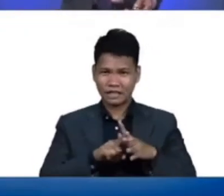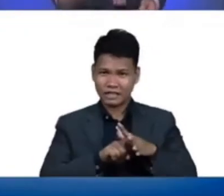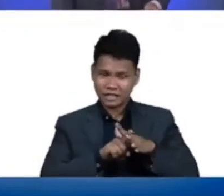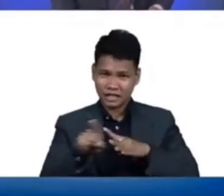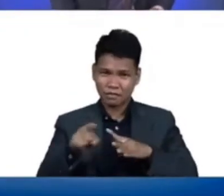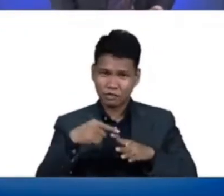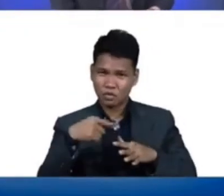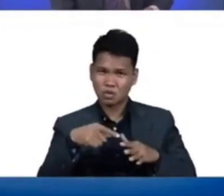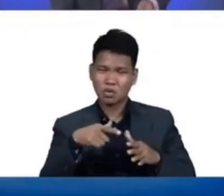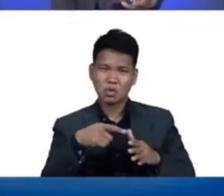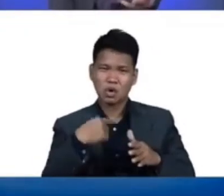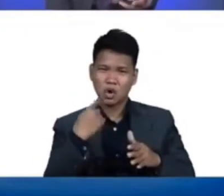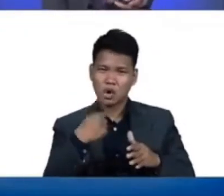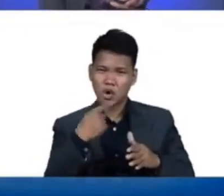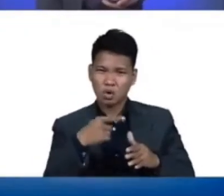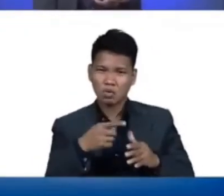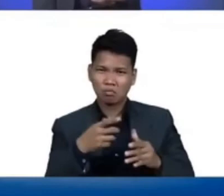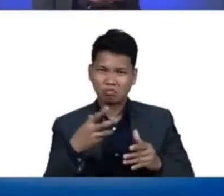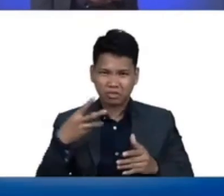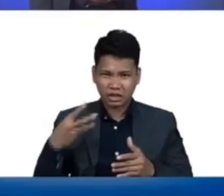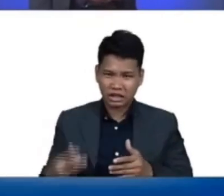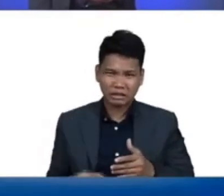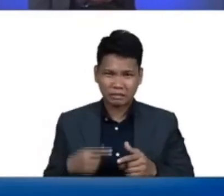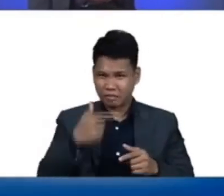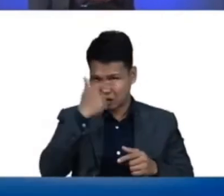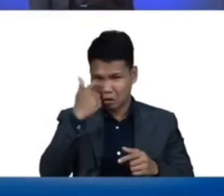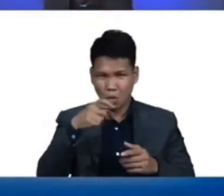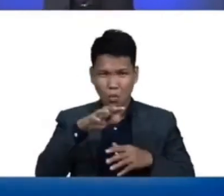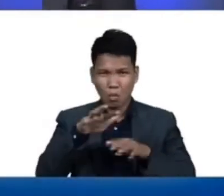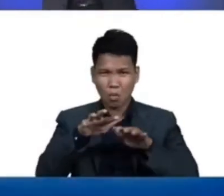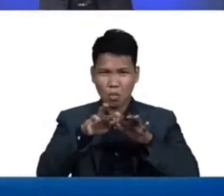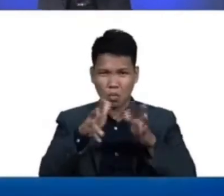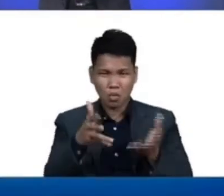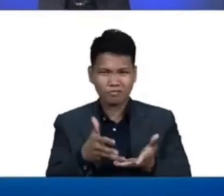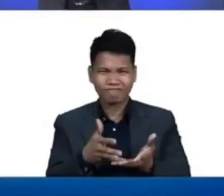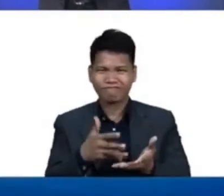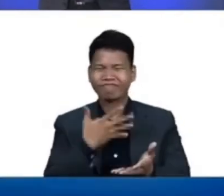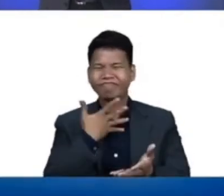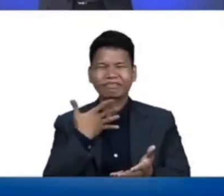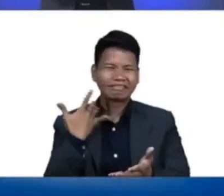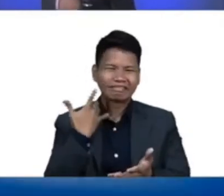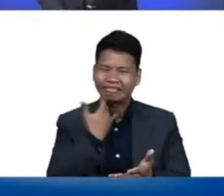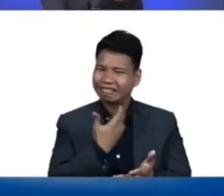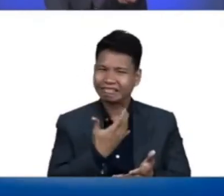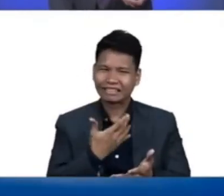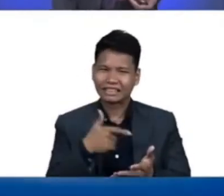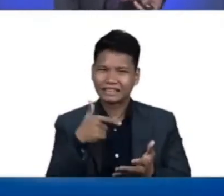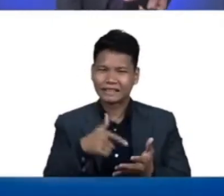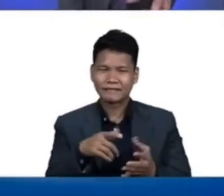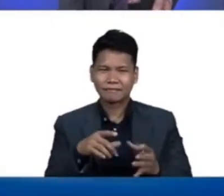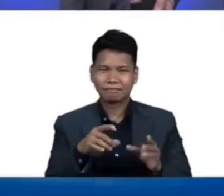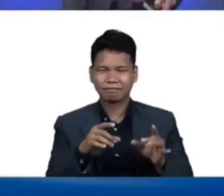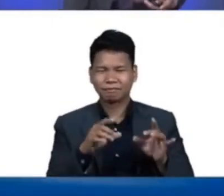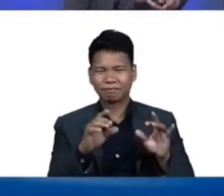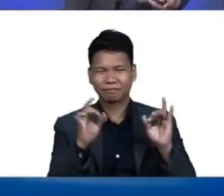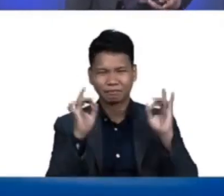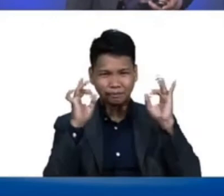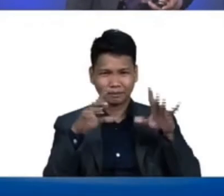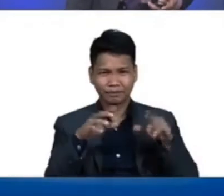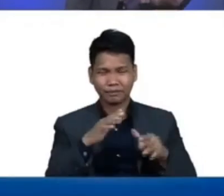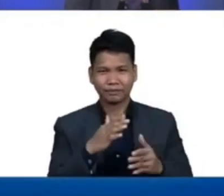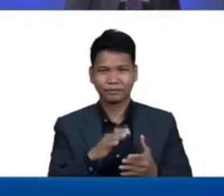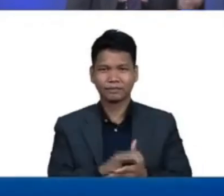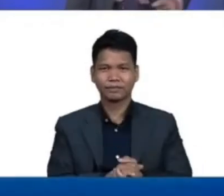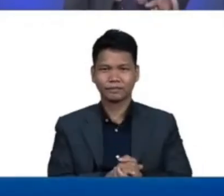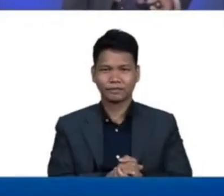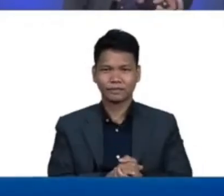is in the world through lust alam po ninyo meron isang kasaysayan